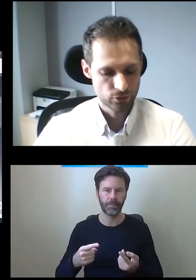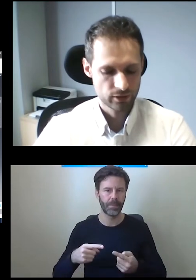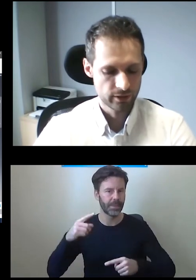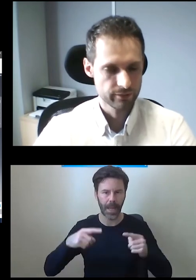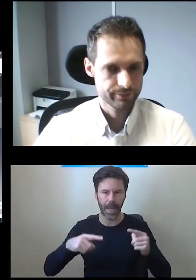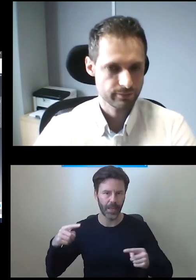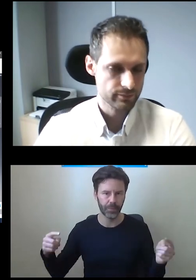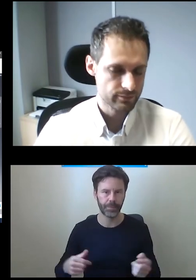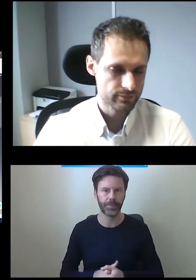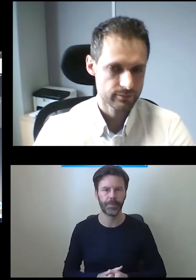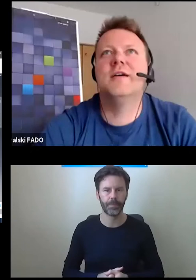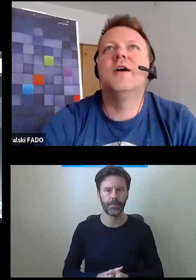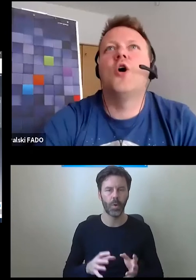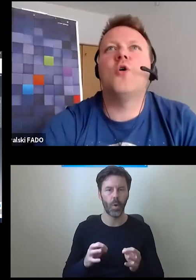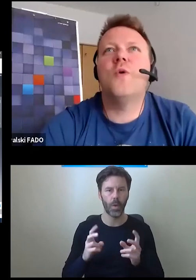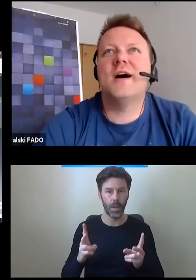zależy od klienta.